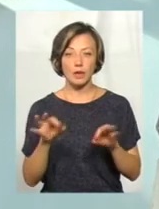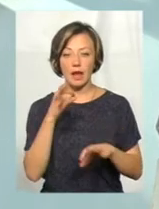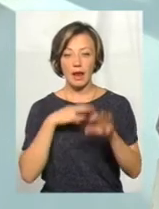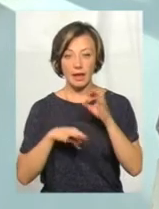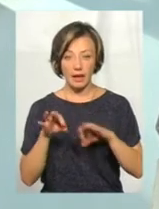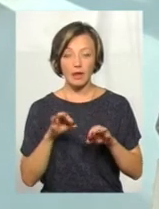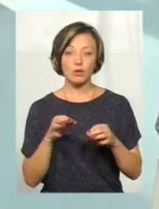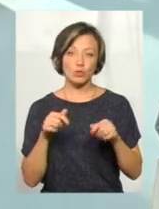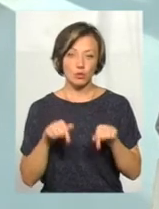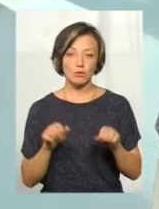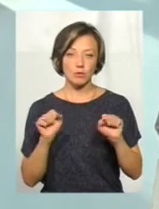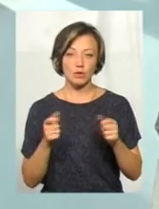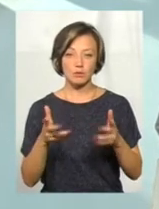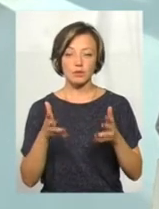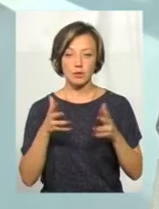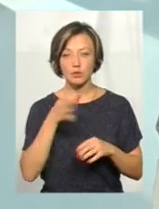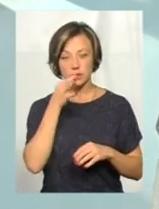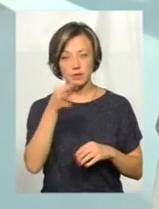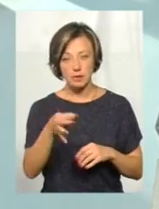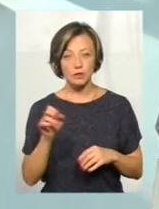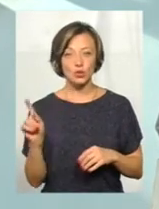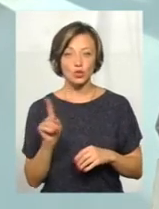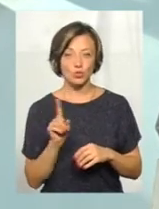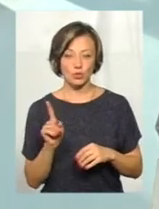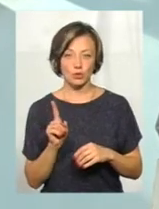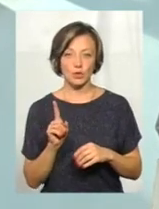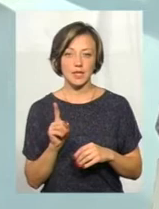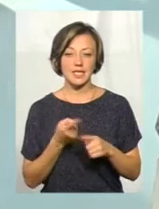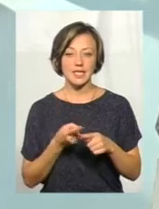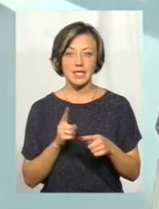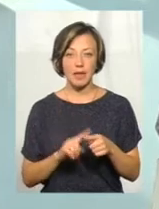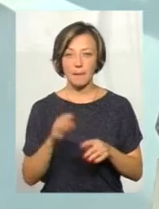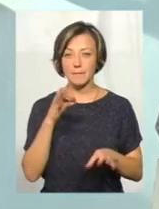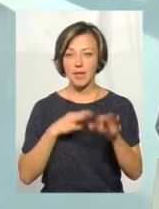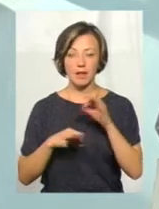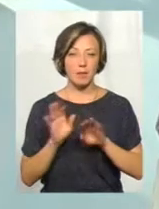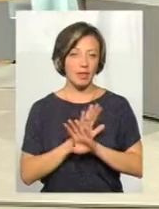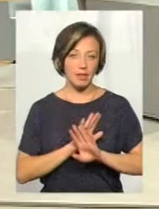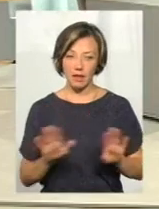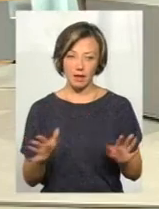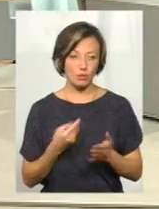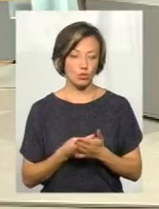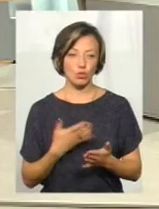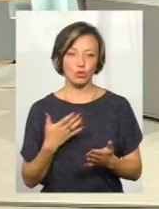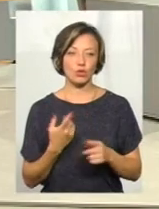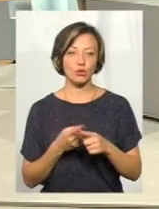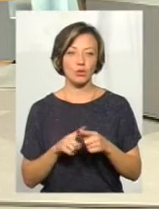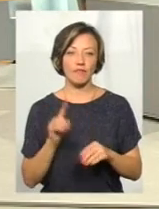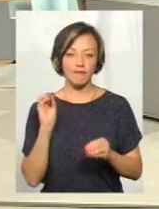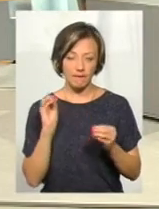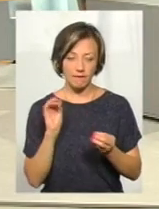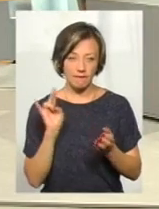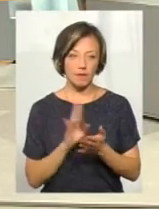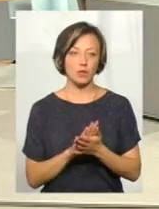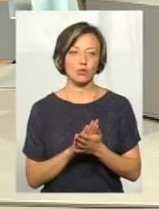то тут ми можемо чітко стверджувати, що ці медикаменти не здорожчують. Тут фіксовані